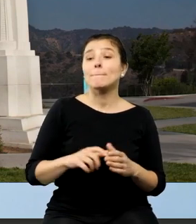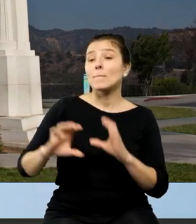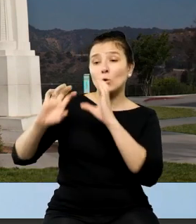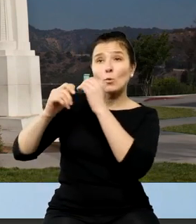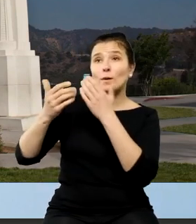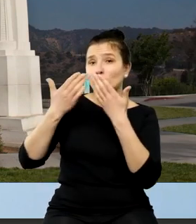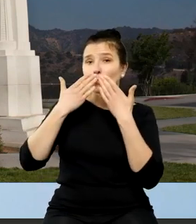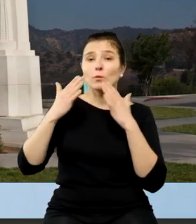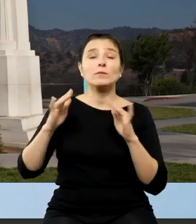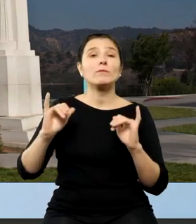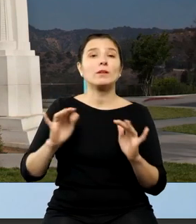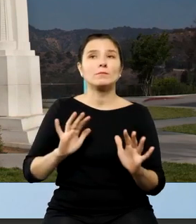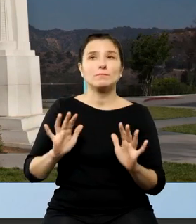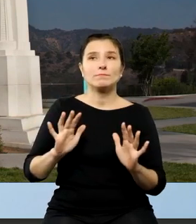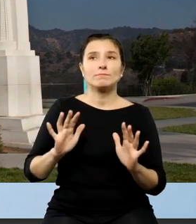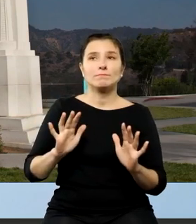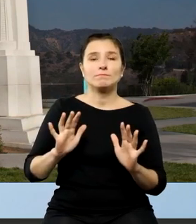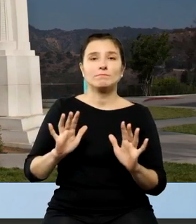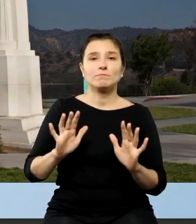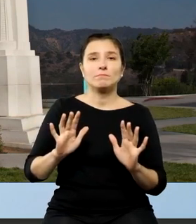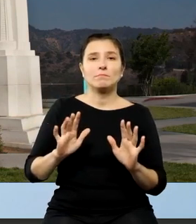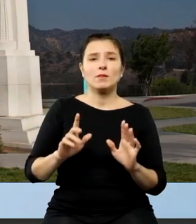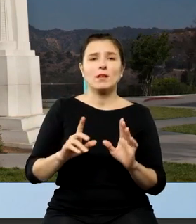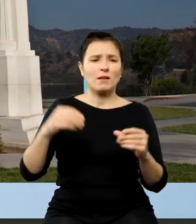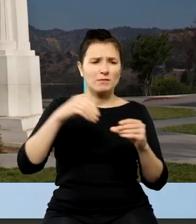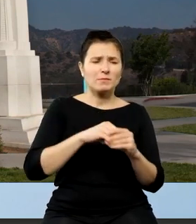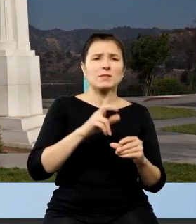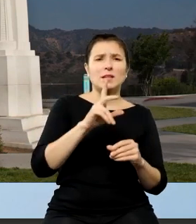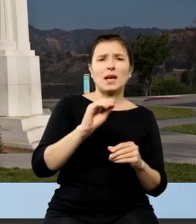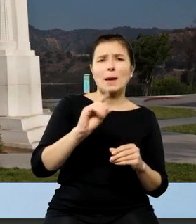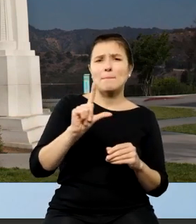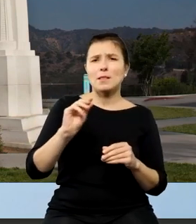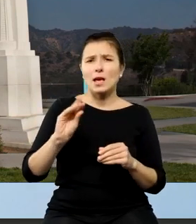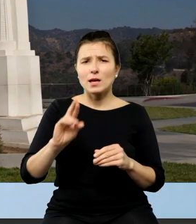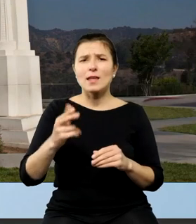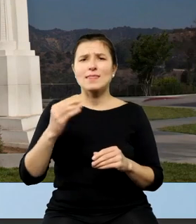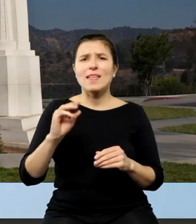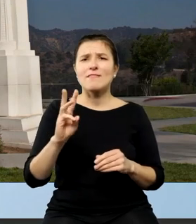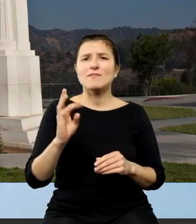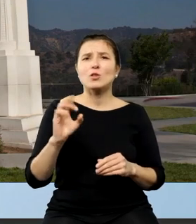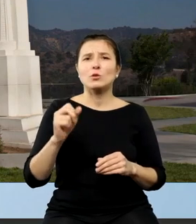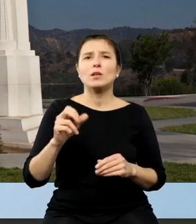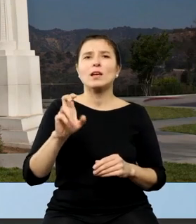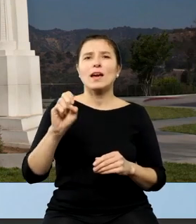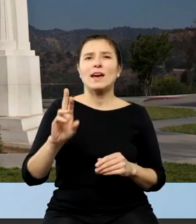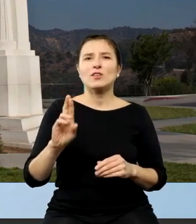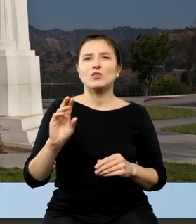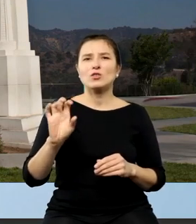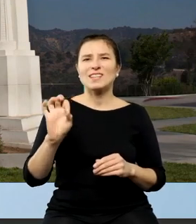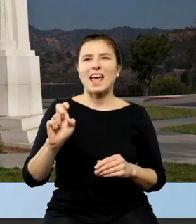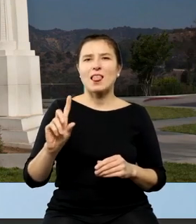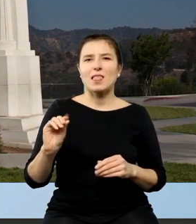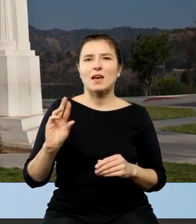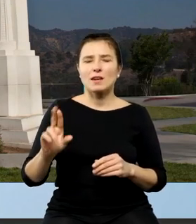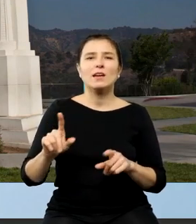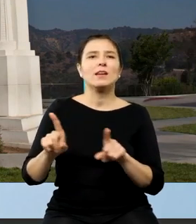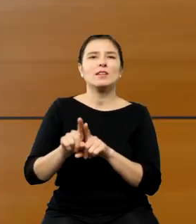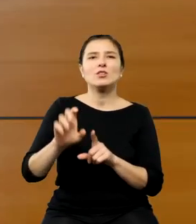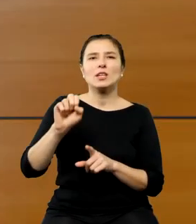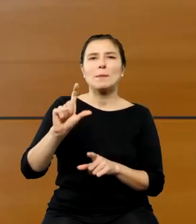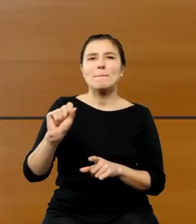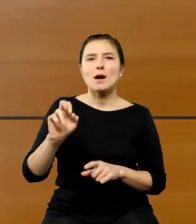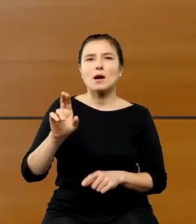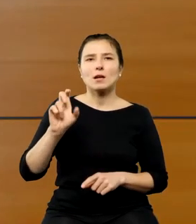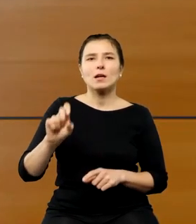wśród w otoczeniu Keplera Newtona Herschela oczywiście także Hipparcha i